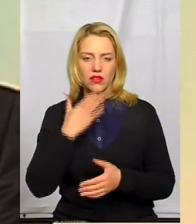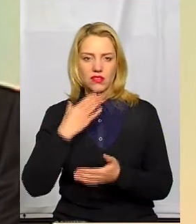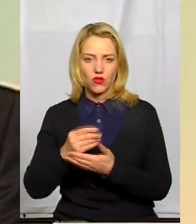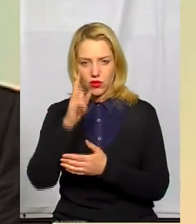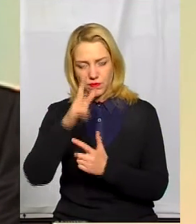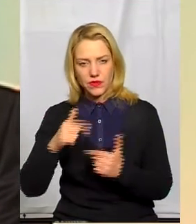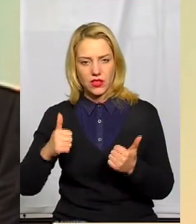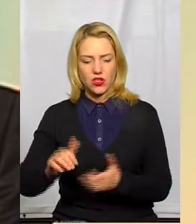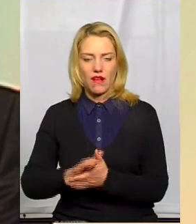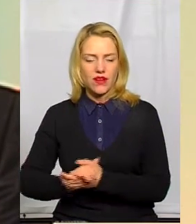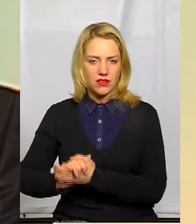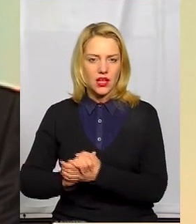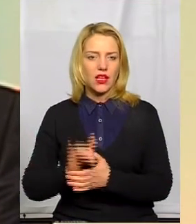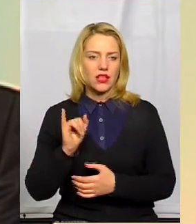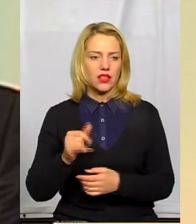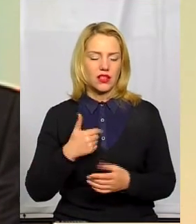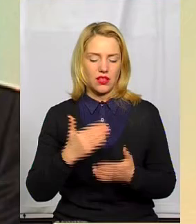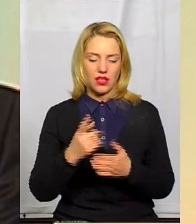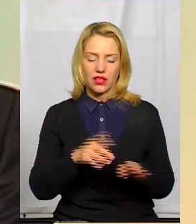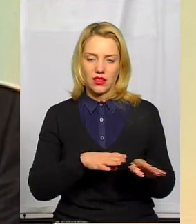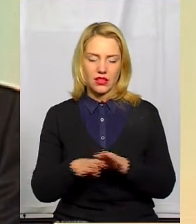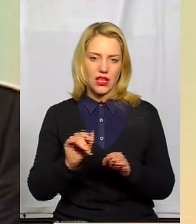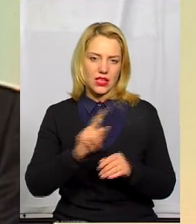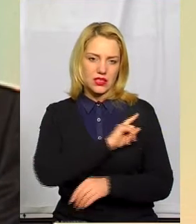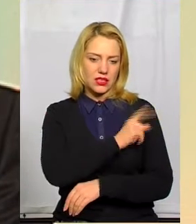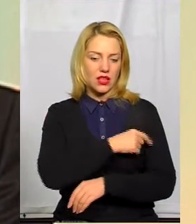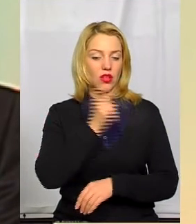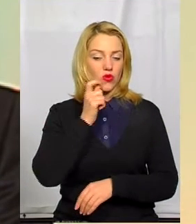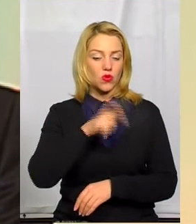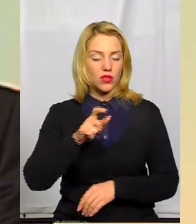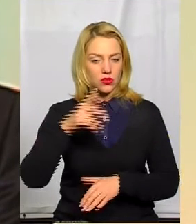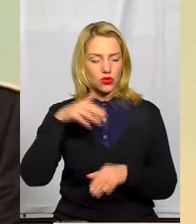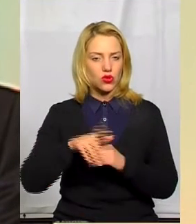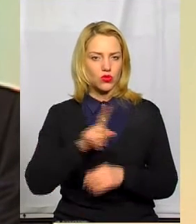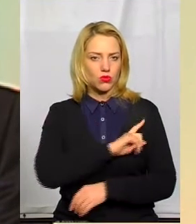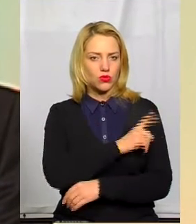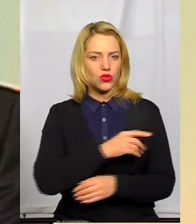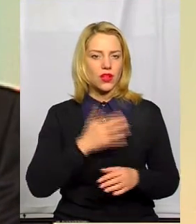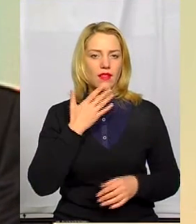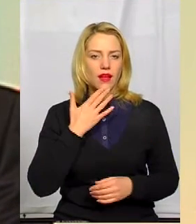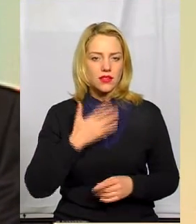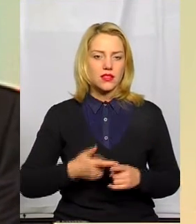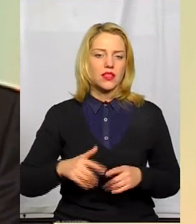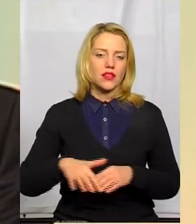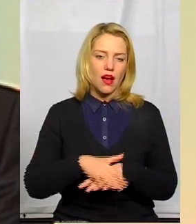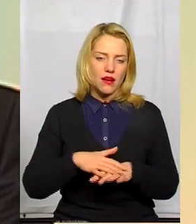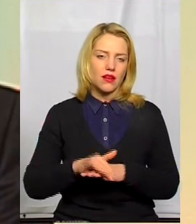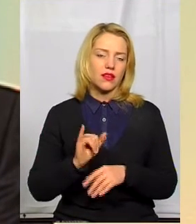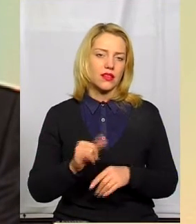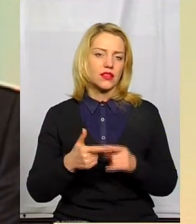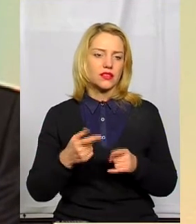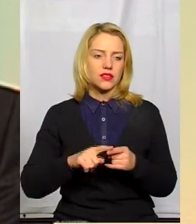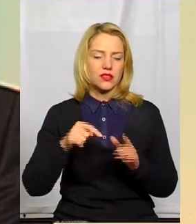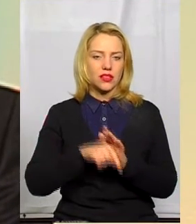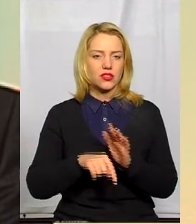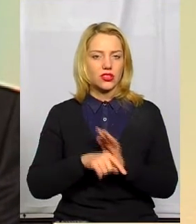є єдиною, є сильною, і українці розуміють, що вони потужна нація, це більше означало ще раз підтвердження на той